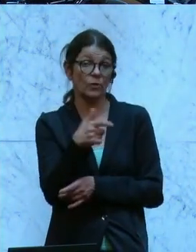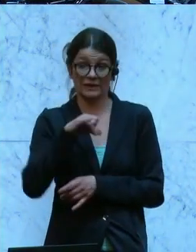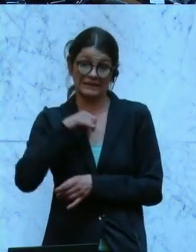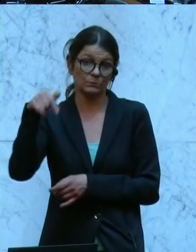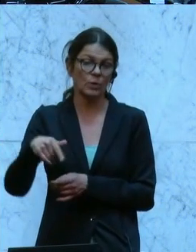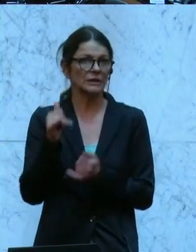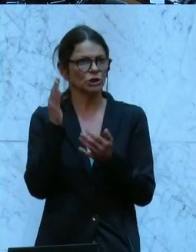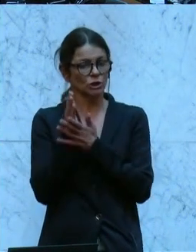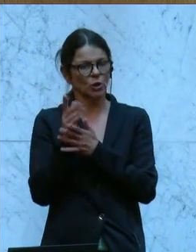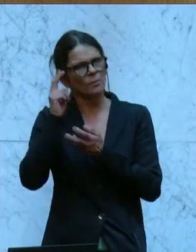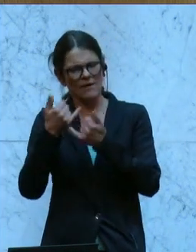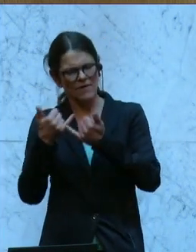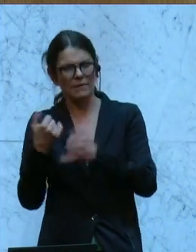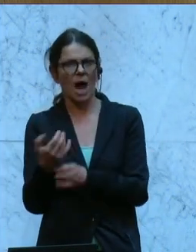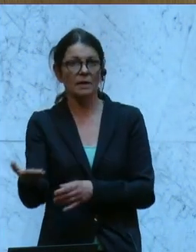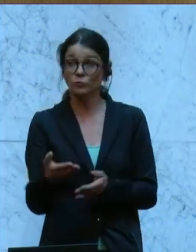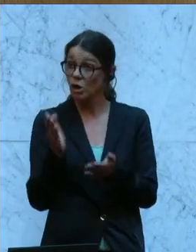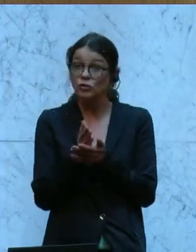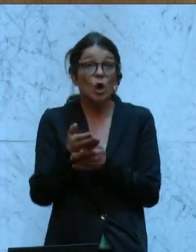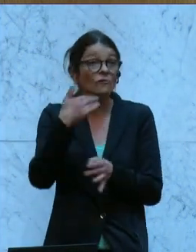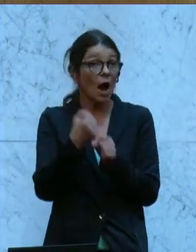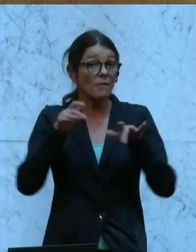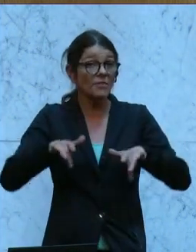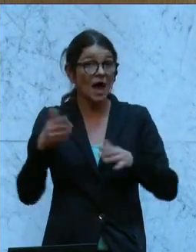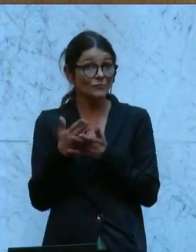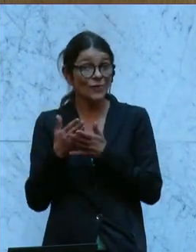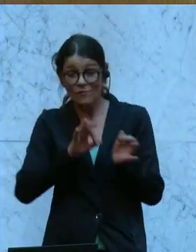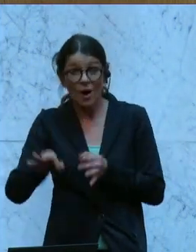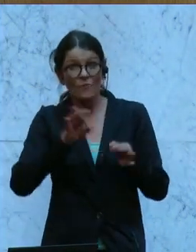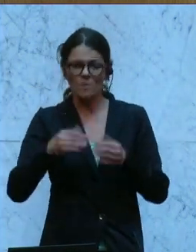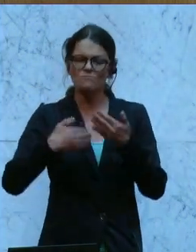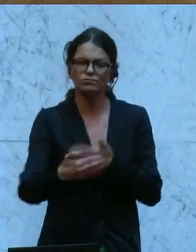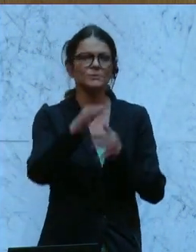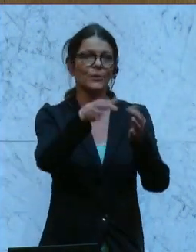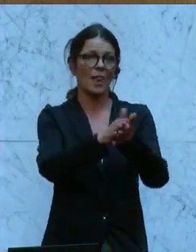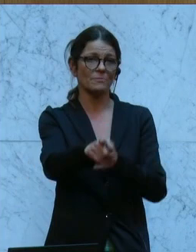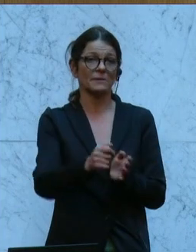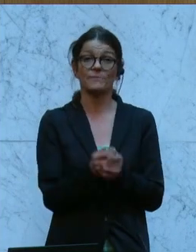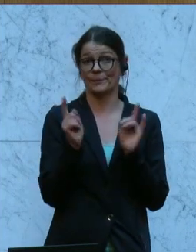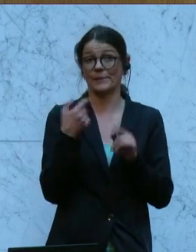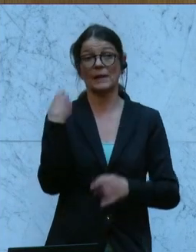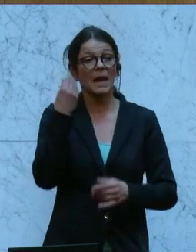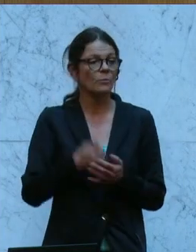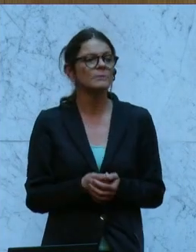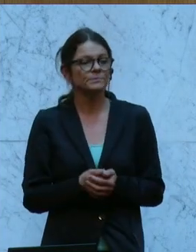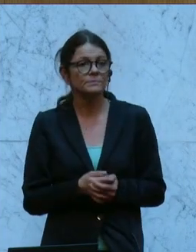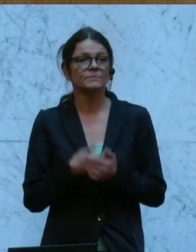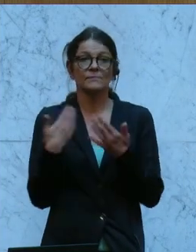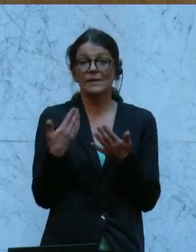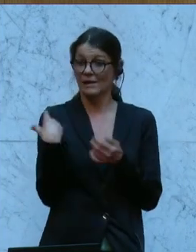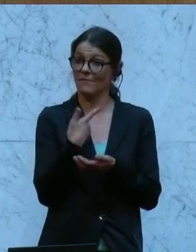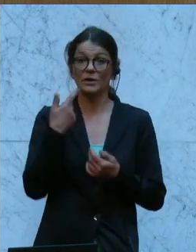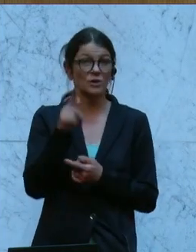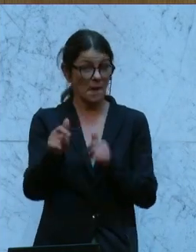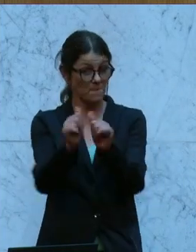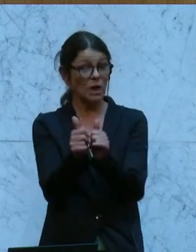Innsbruck ausgearbeitet. Also da wird sehr viel Vorarbeit geleistet, damit das auch gut gelingen kann. Ich glaube, und wir sollten auch hier diesem Modell